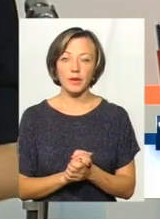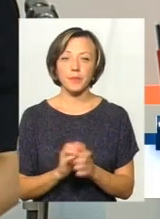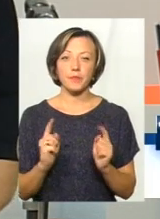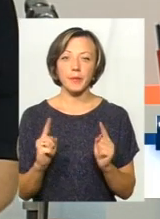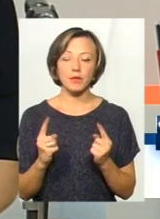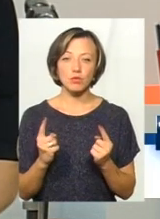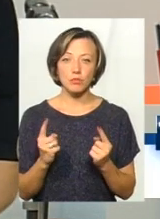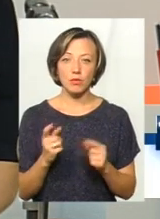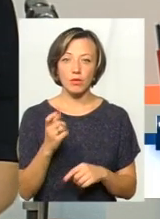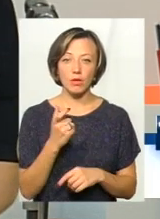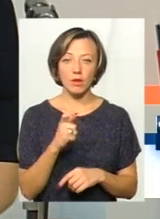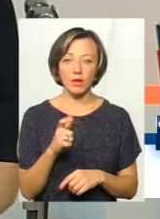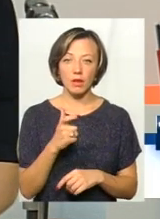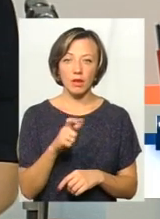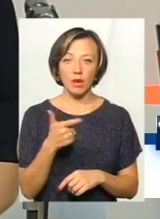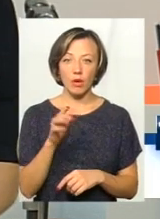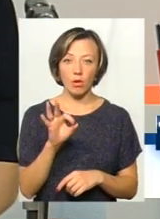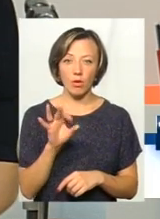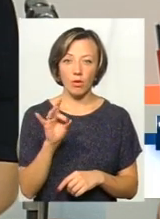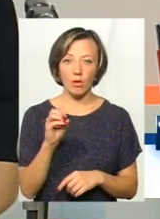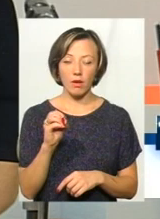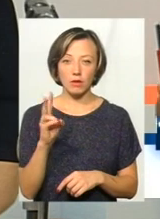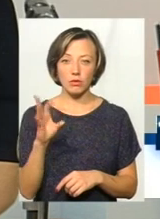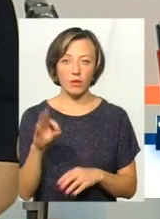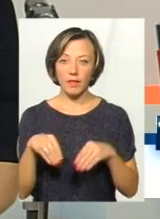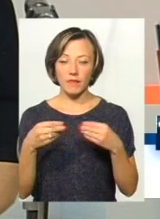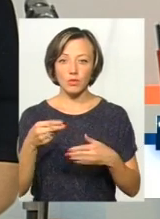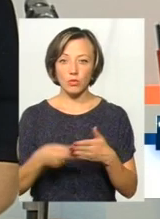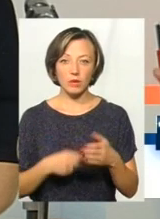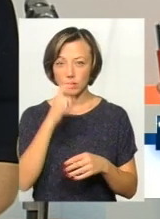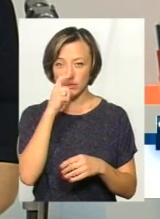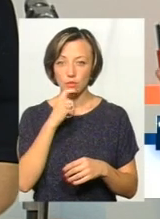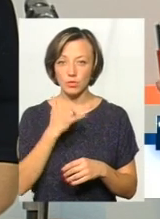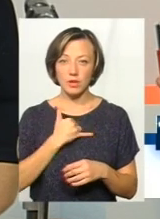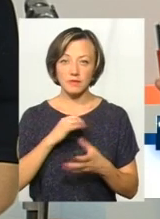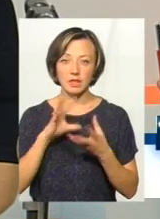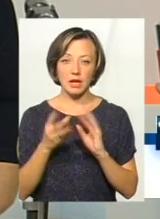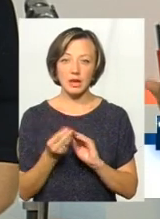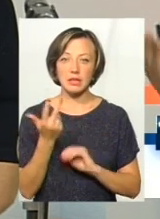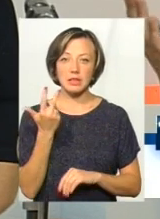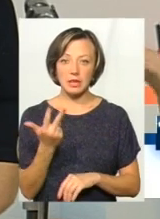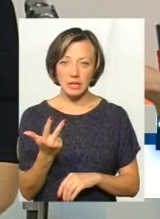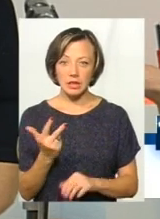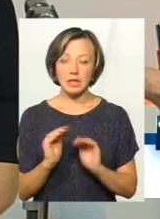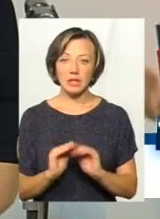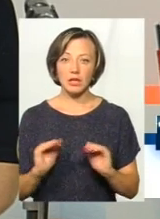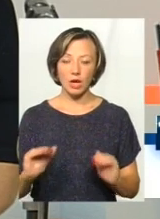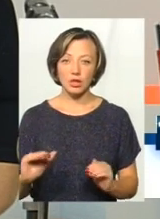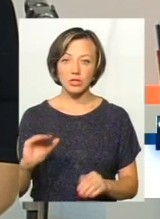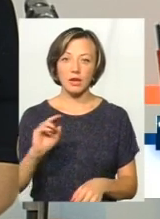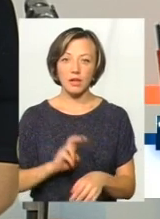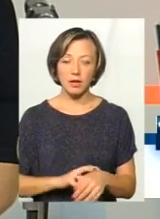Чому Єгорінкова не видала довідку, мені не зрозуміло. У нас всього всього три педіатри зараз працюють